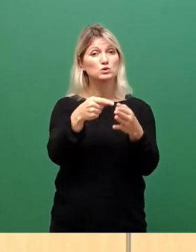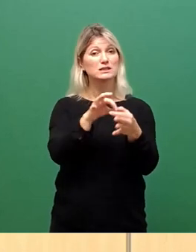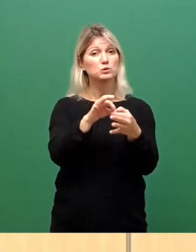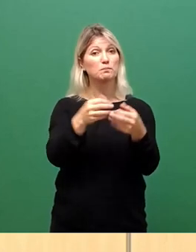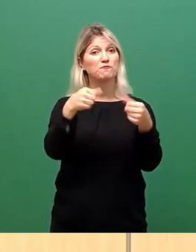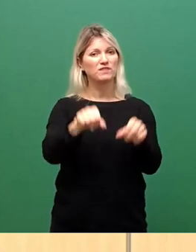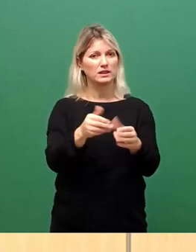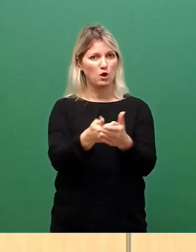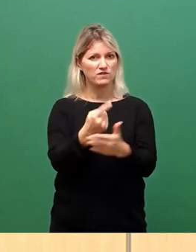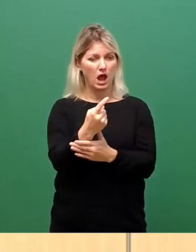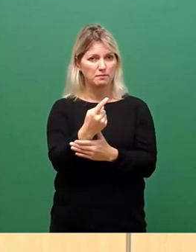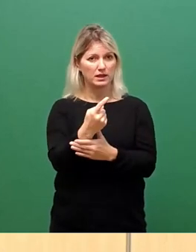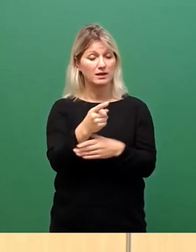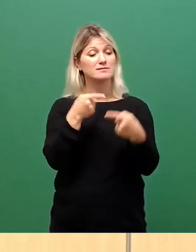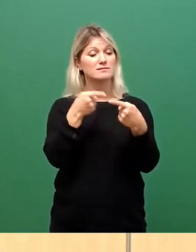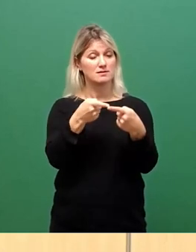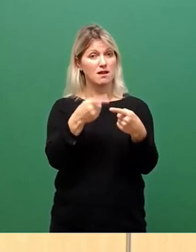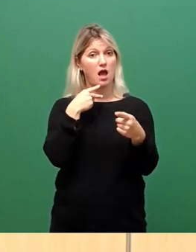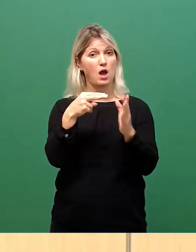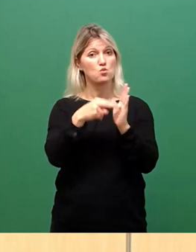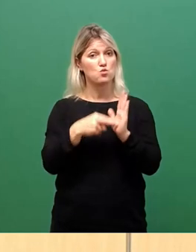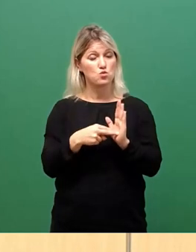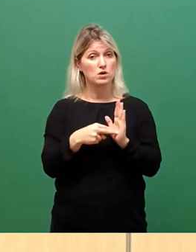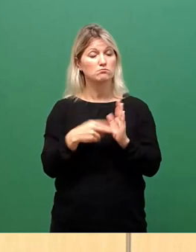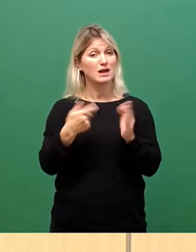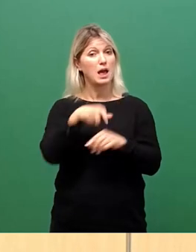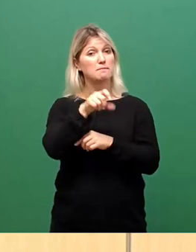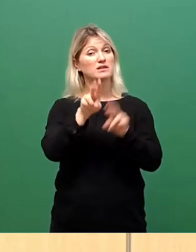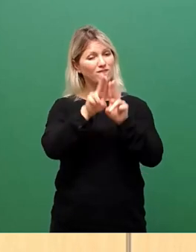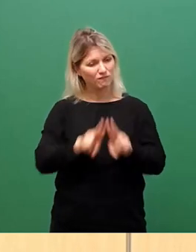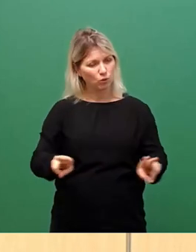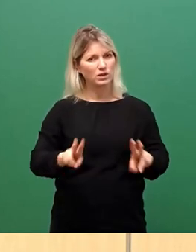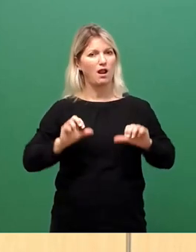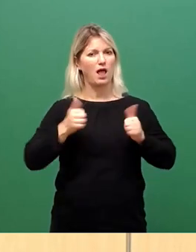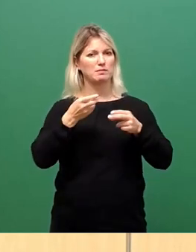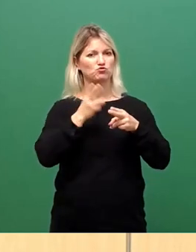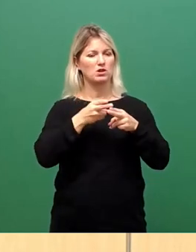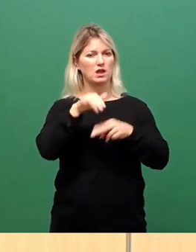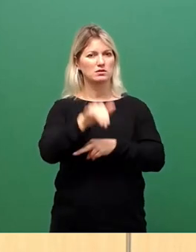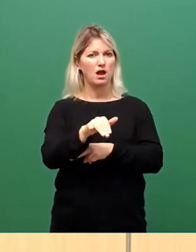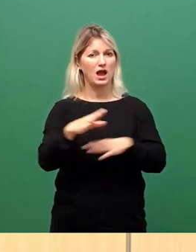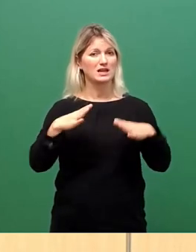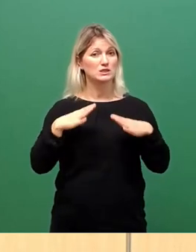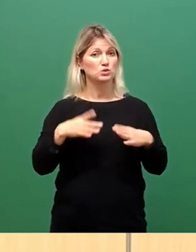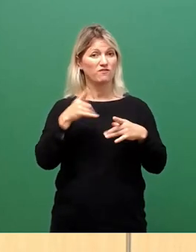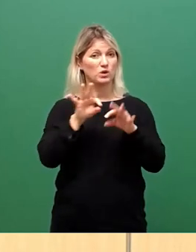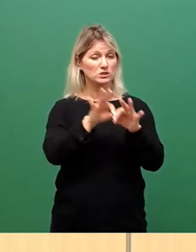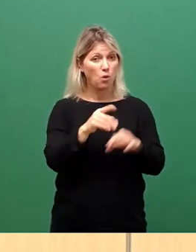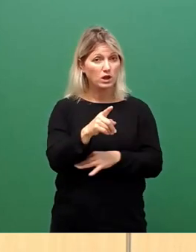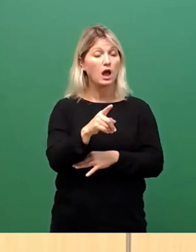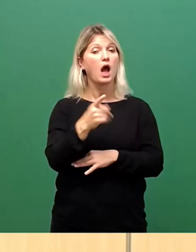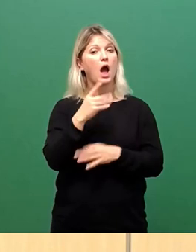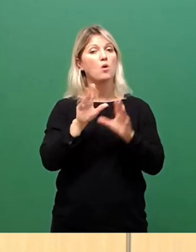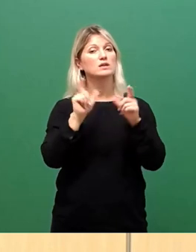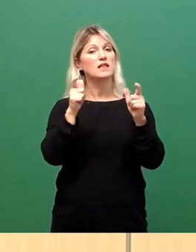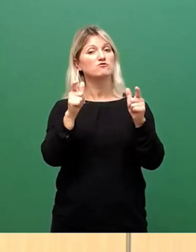steht auch dort, ist die Sicherstellung menschenwürdiger Lebensstandards, Gesundheitsfürsorge und gesellschaftlicher Integration von